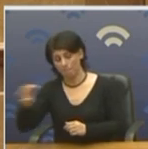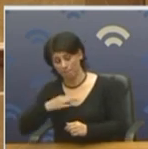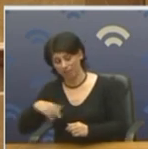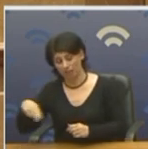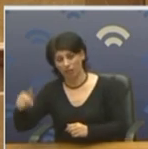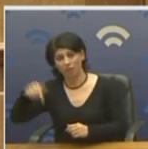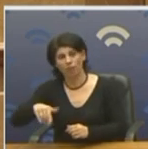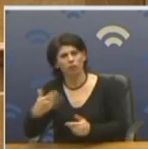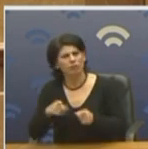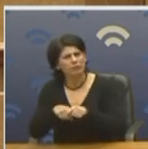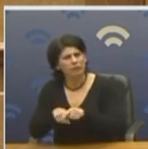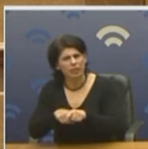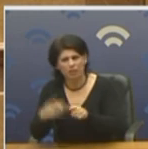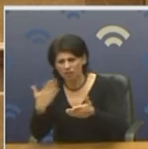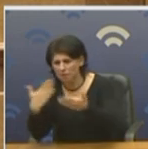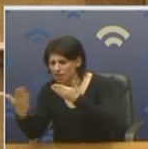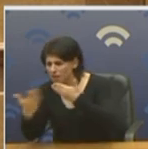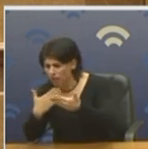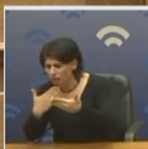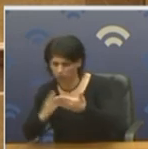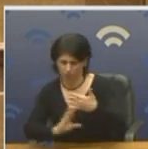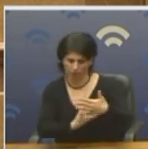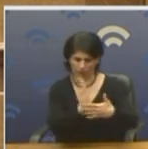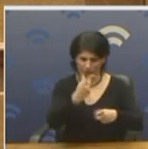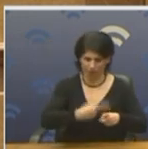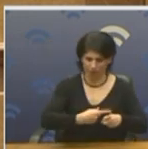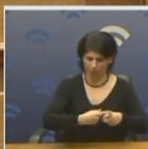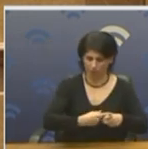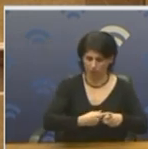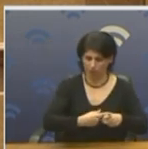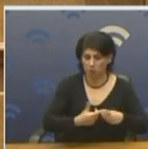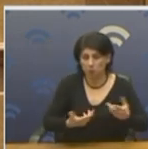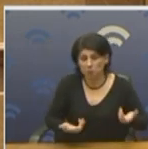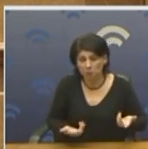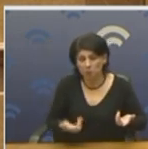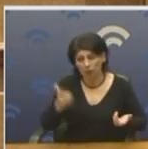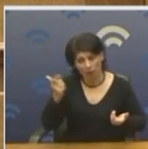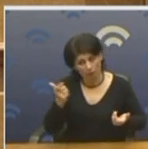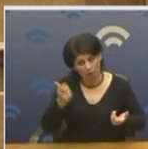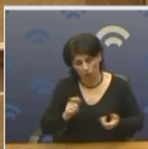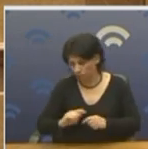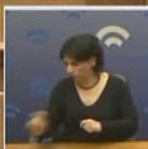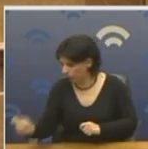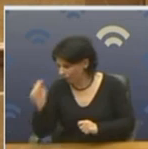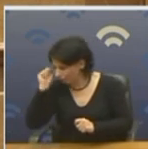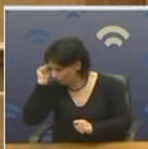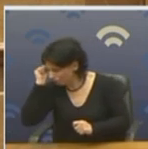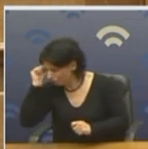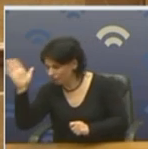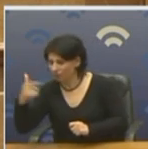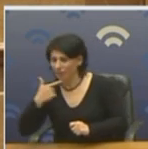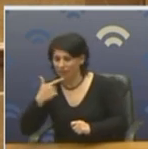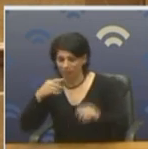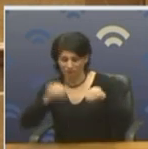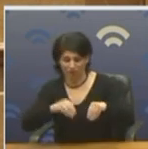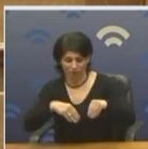τι σχέση έχει το σεμινάριο με την ανάπτυξη της χώρας. Που δίνουν το επιδόματα, ναι, απίστευτα αυτά που συμβαίνουν, βαφτίζουν το χρέας